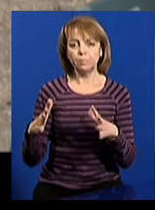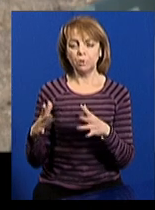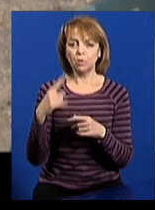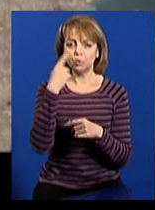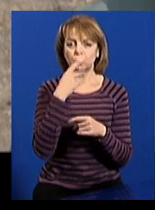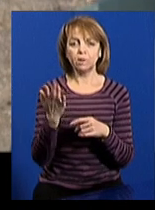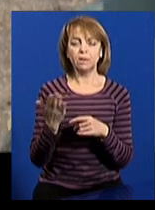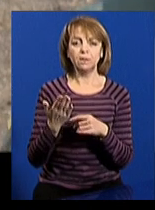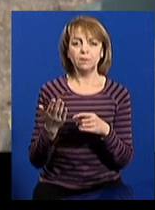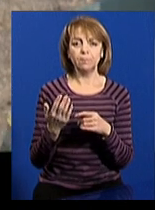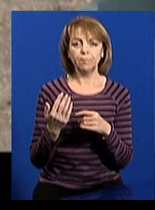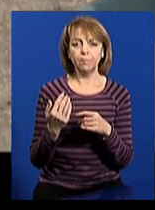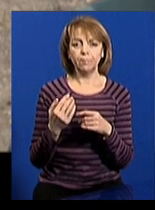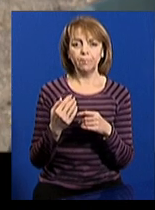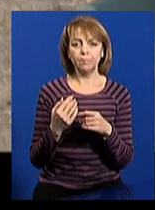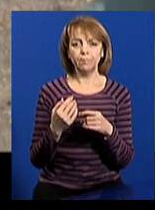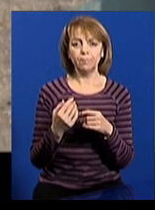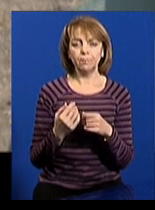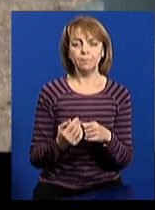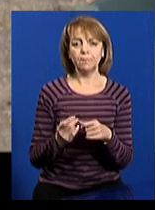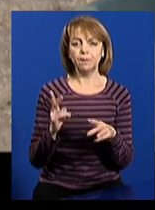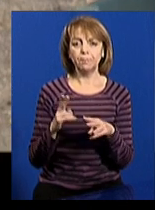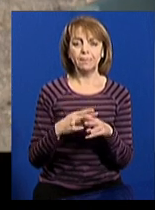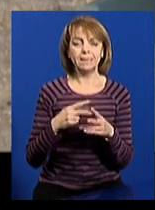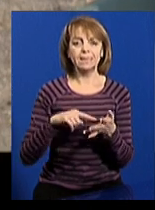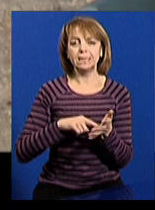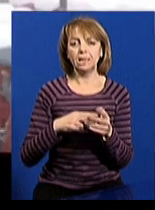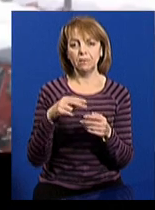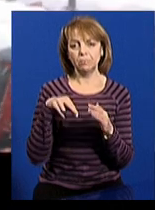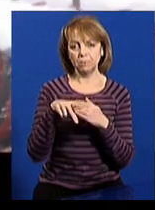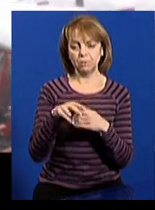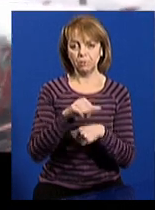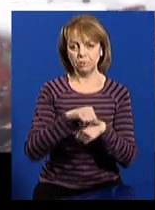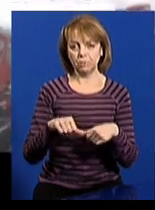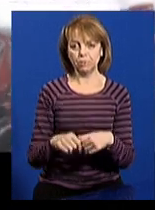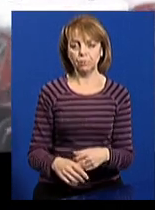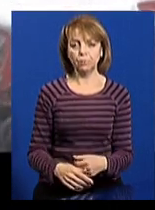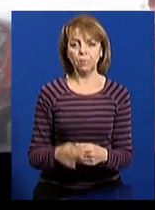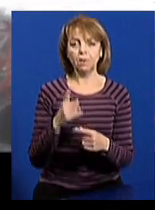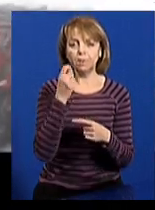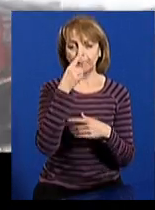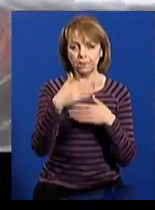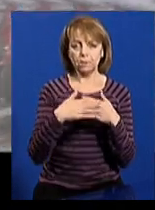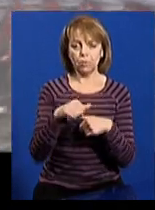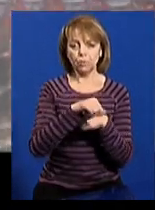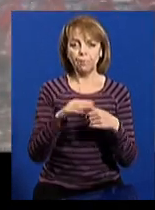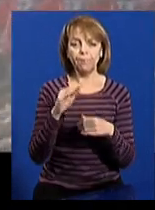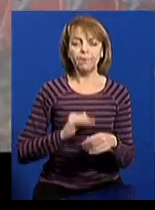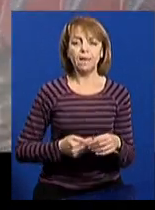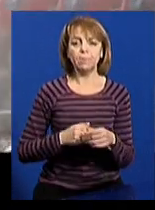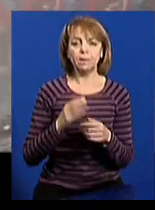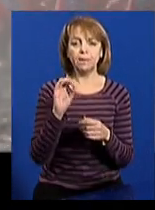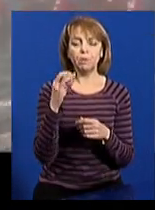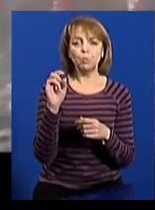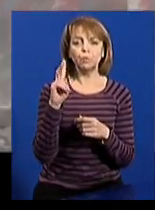які безцілі перетинають державний кордон. Неподалік кордону фермер Євген Мозговий